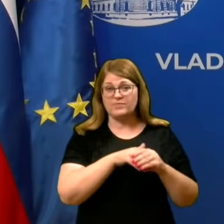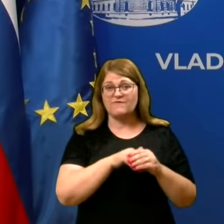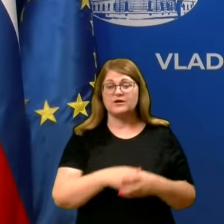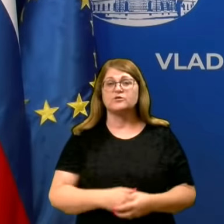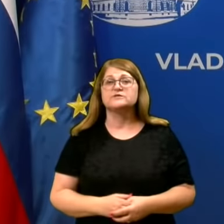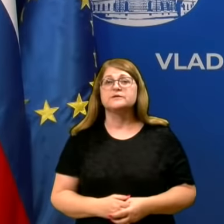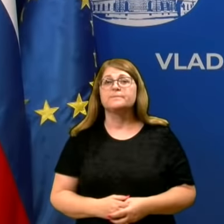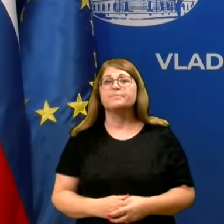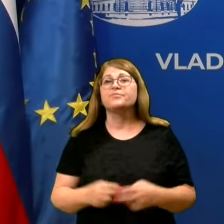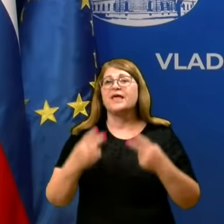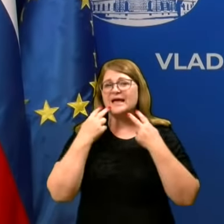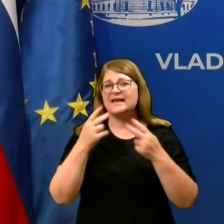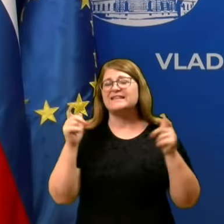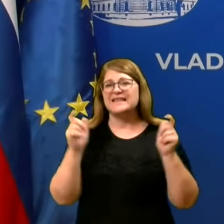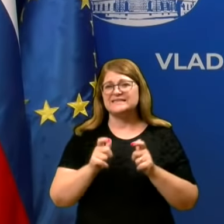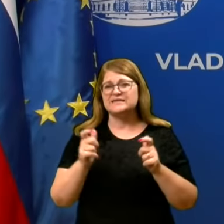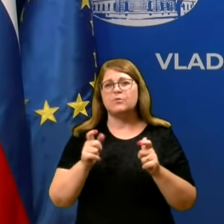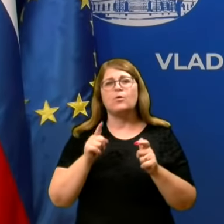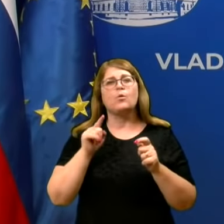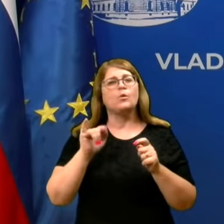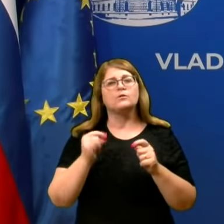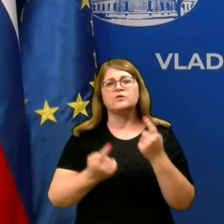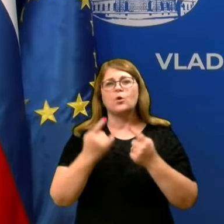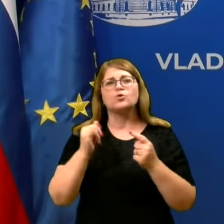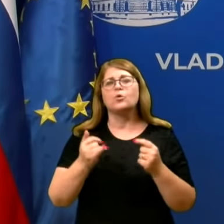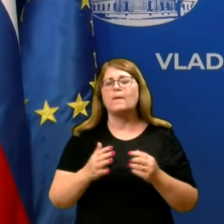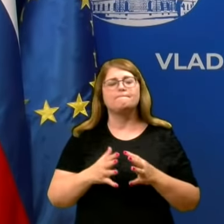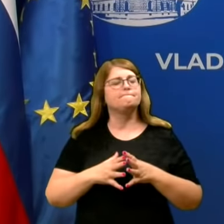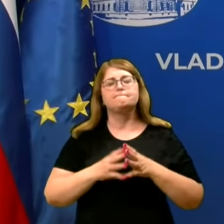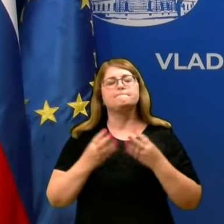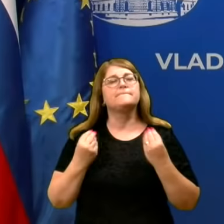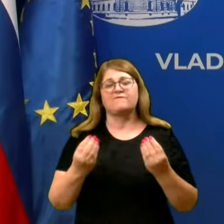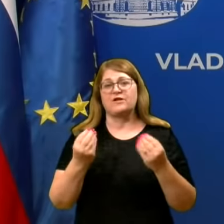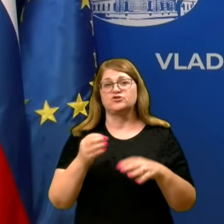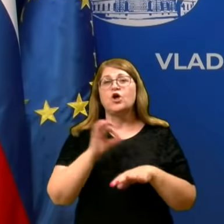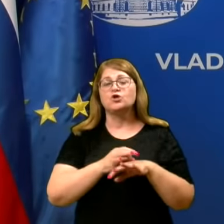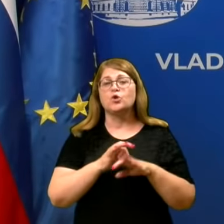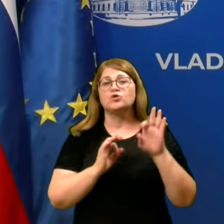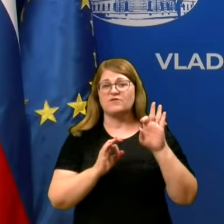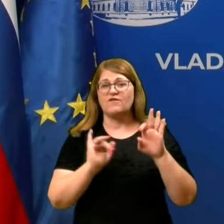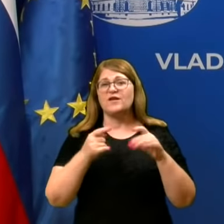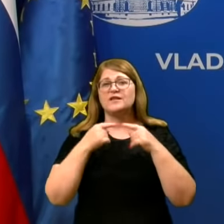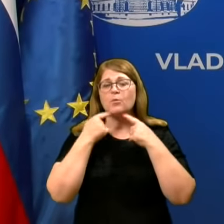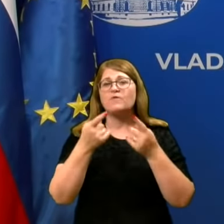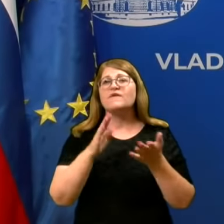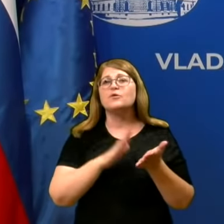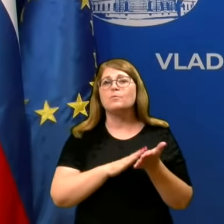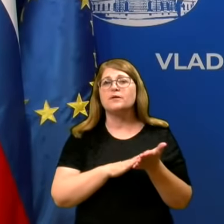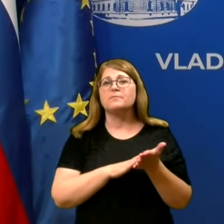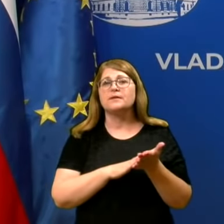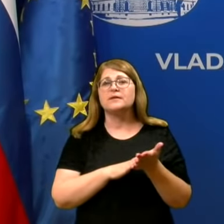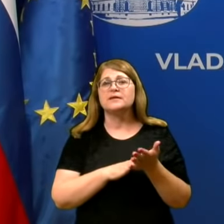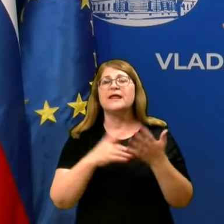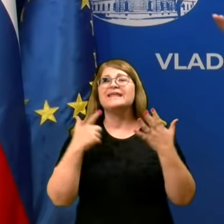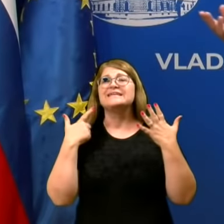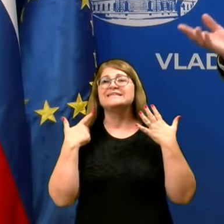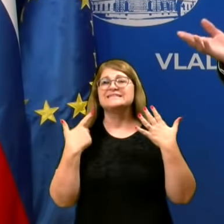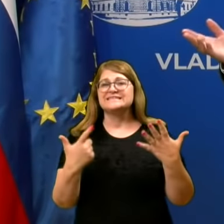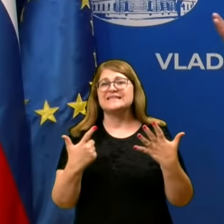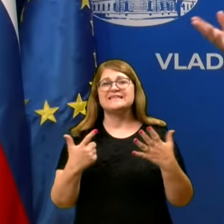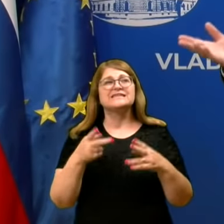Gledajte, zabav, takih dogodkov je apsolutno preveč. Dr. Fafangel je omenil primer 70